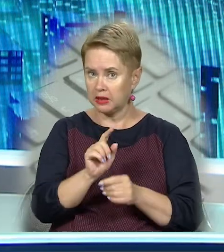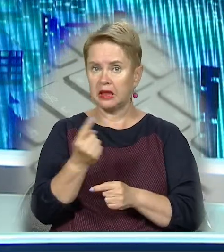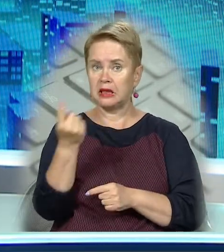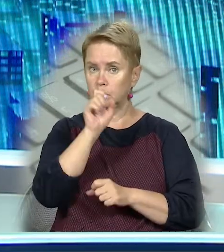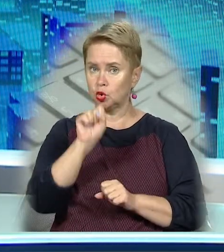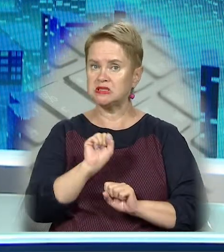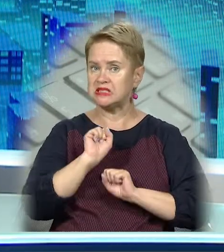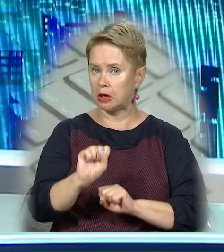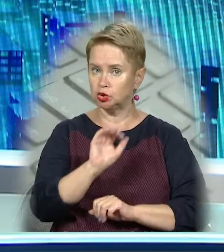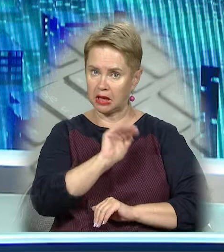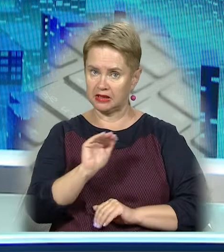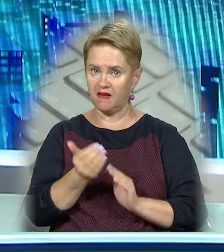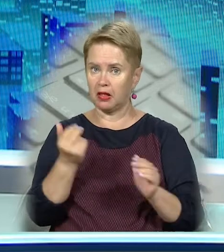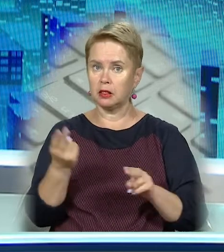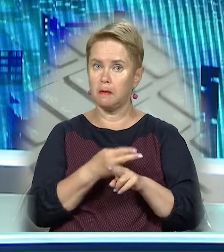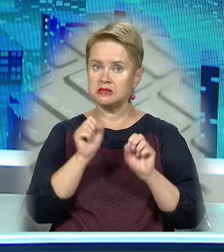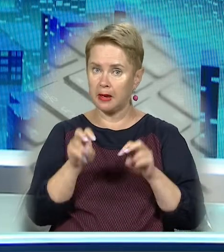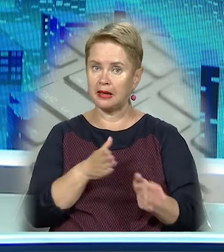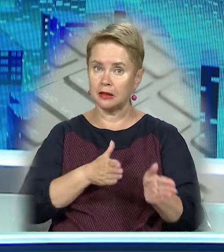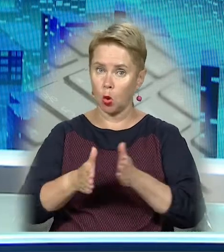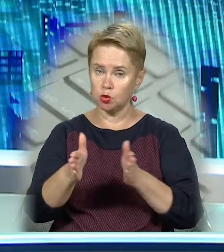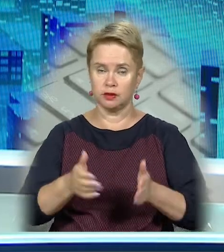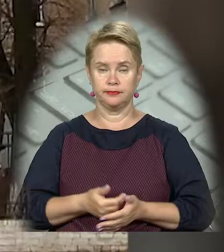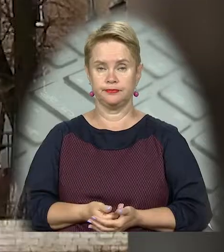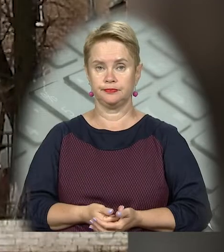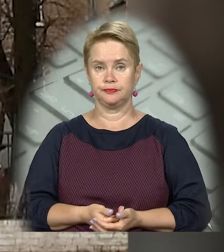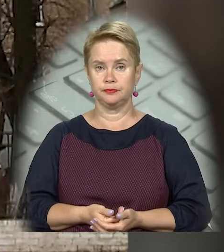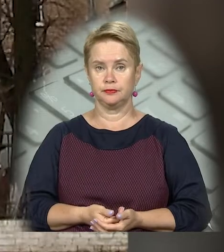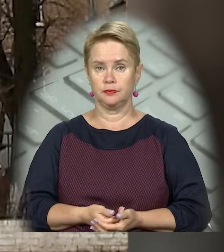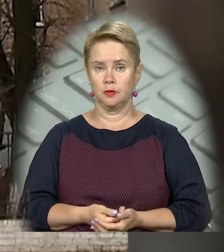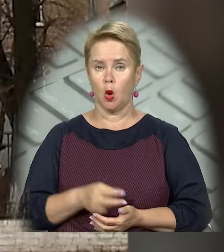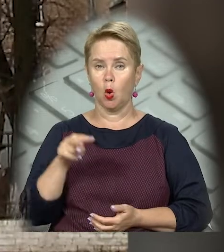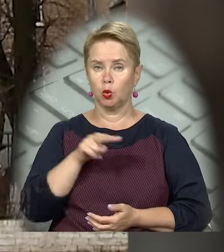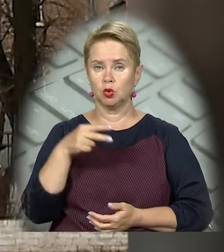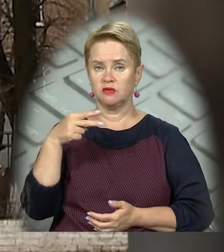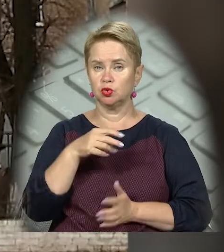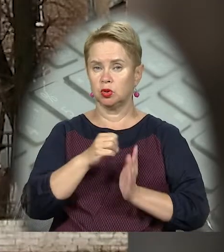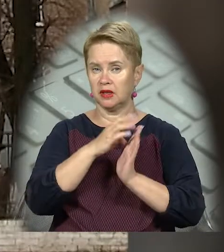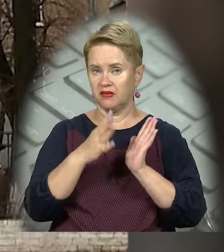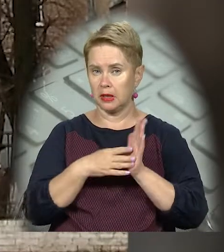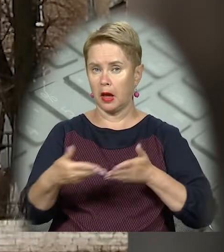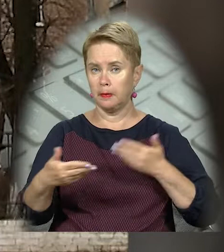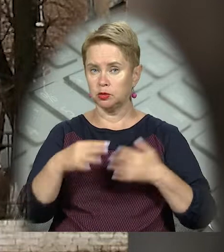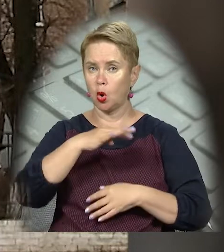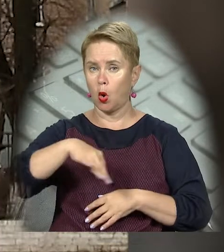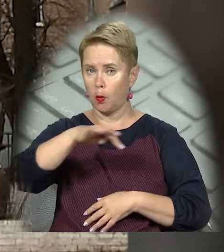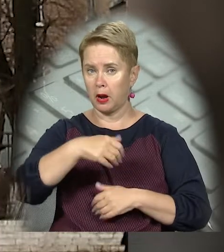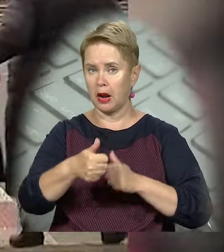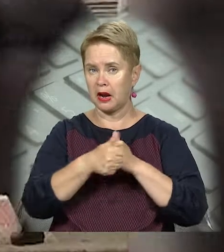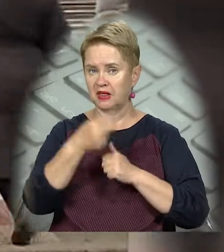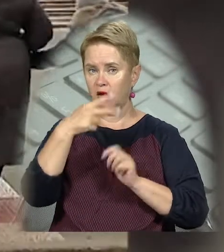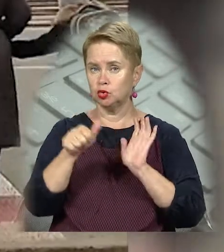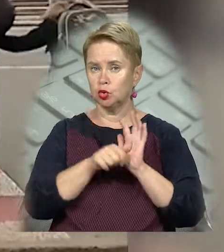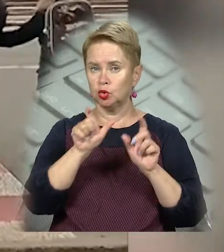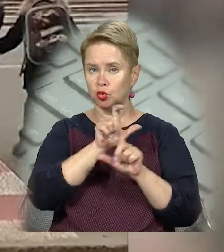єдине, що захищає дітей від небезпеки на дорозі. У лютому 2019-го на пішохідному переході біля